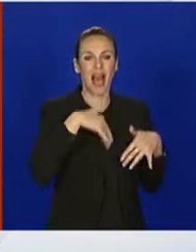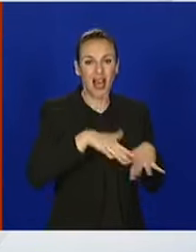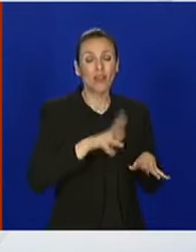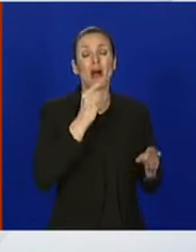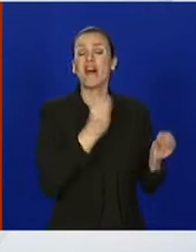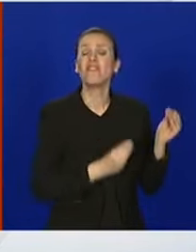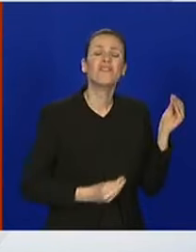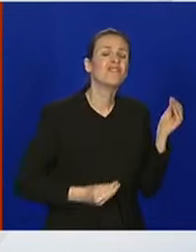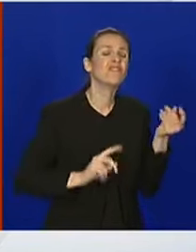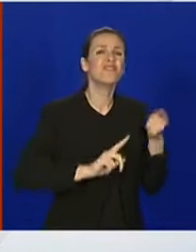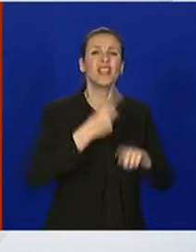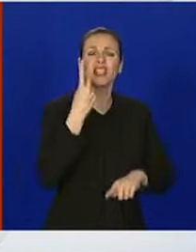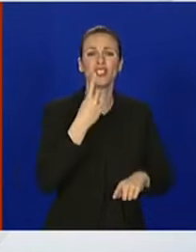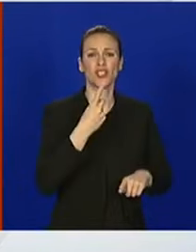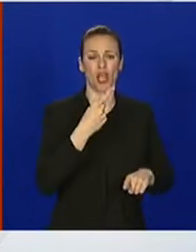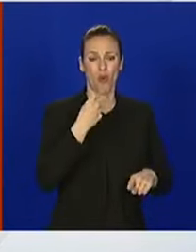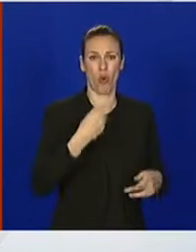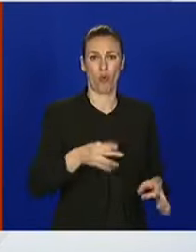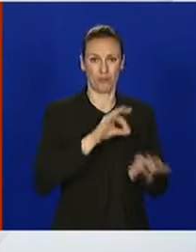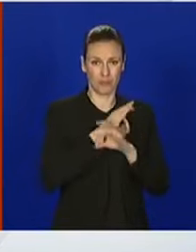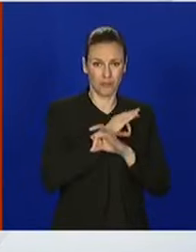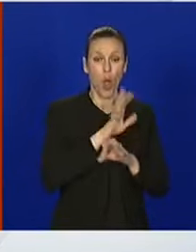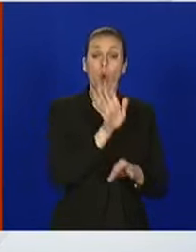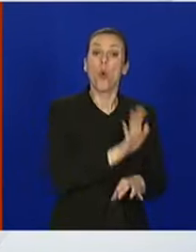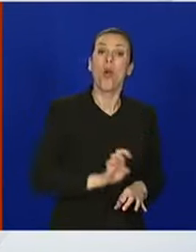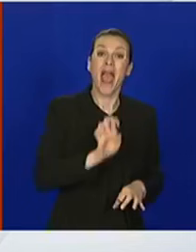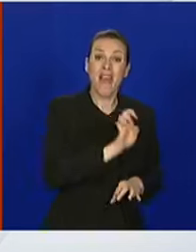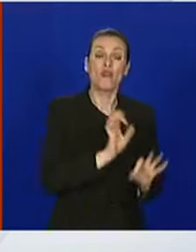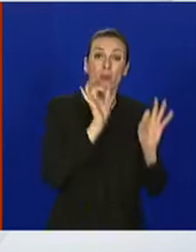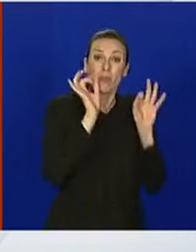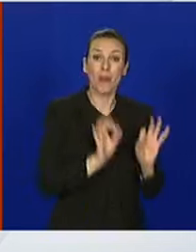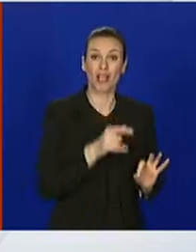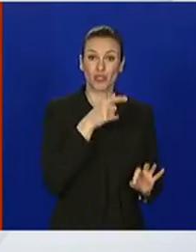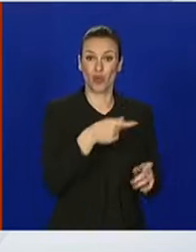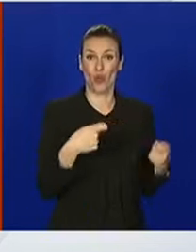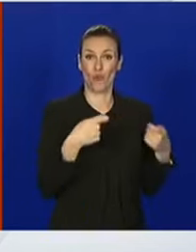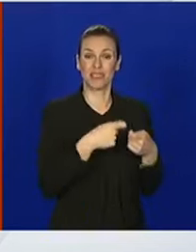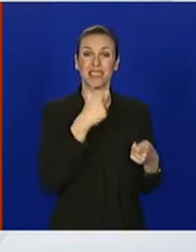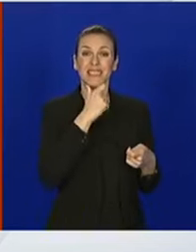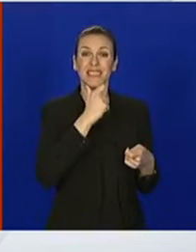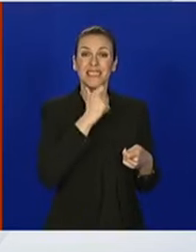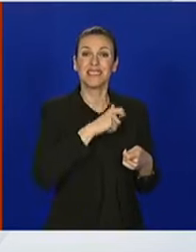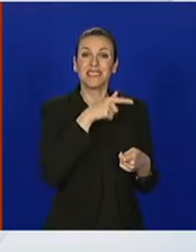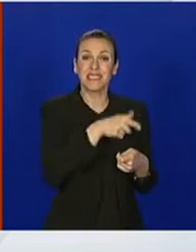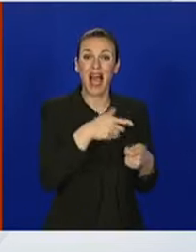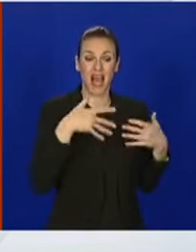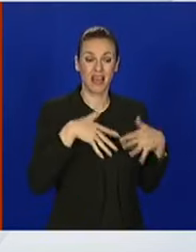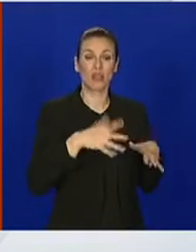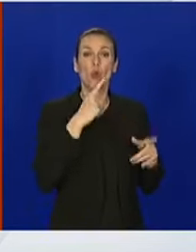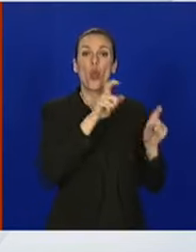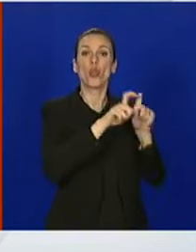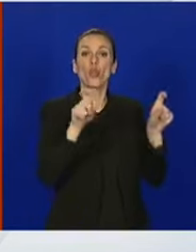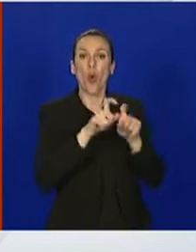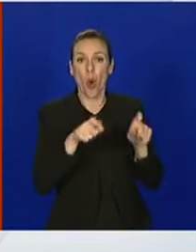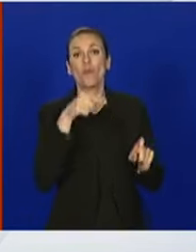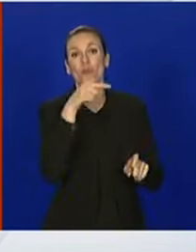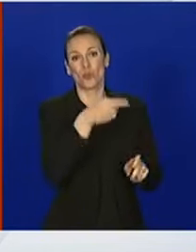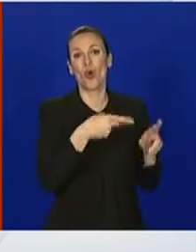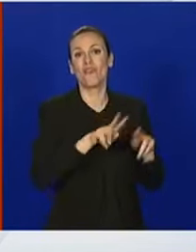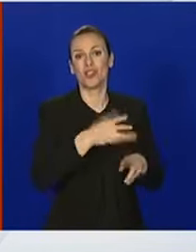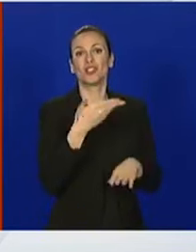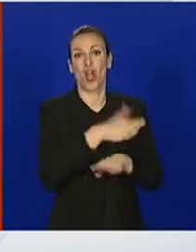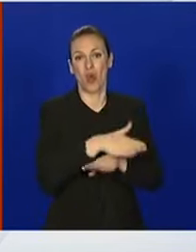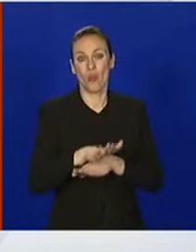postotak umrljih ljudi u Evropi upravo se odnosi na one ljude koji su bili u domovima za starije. Dakle,